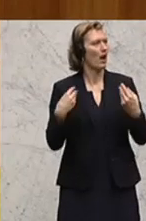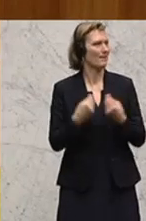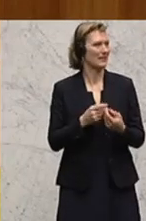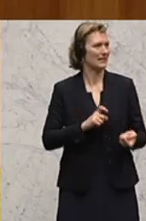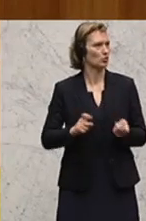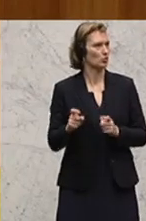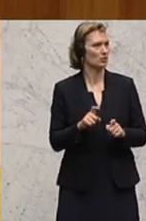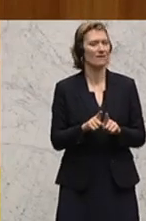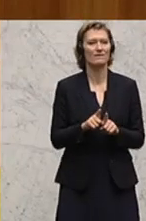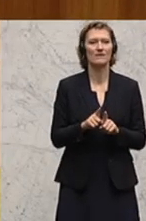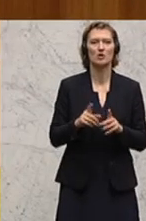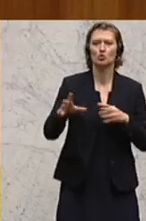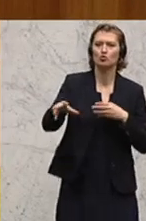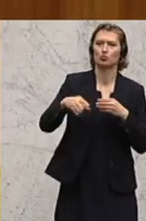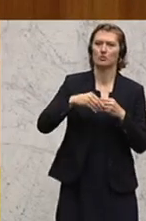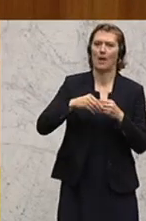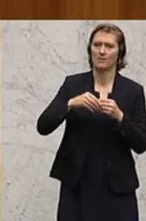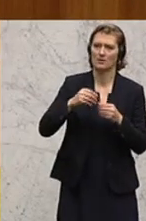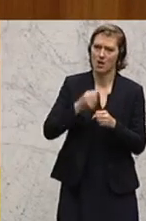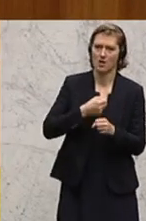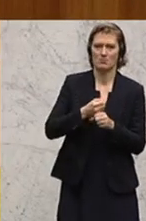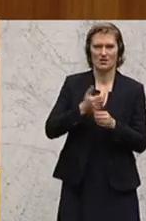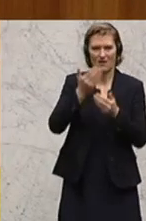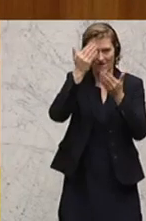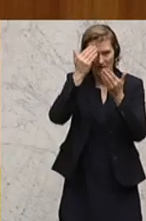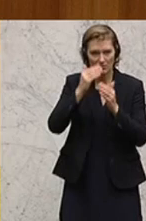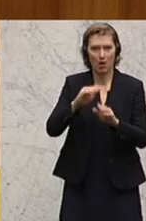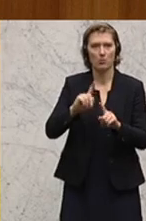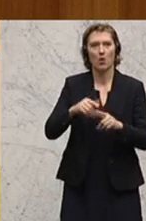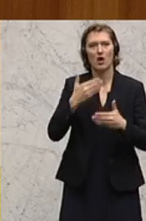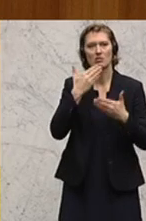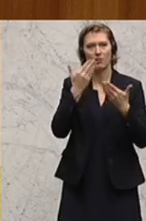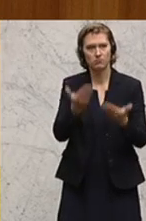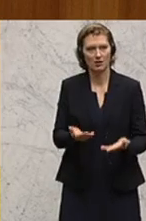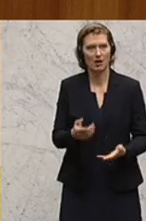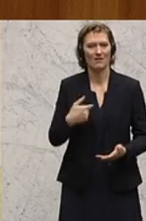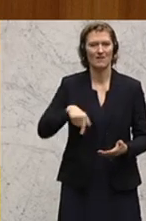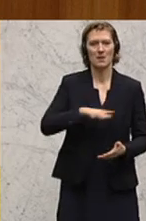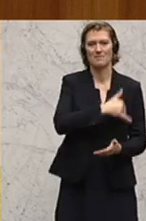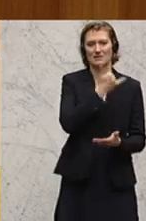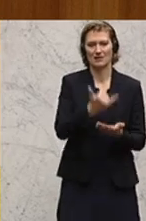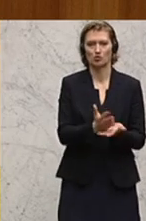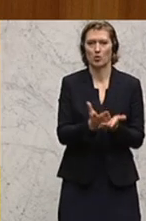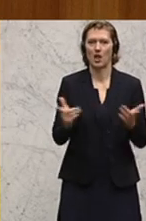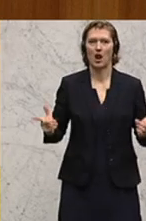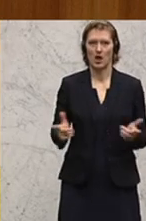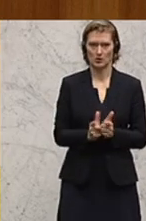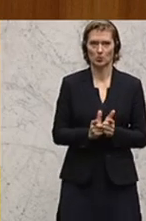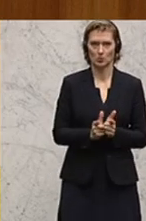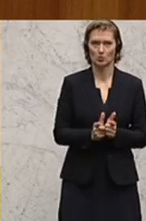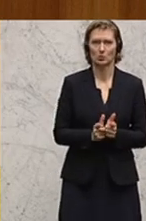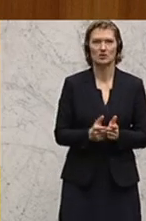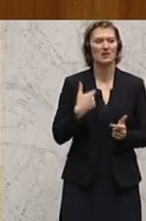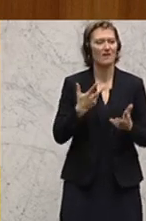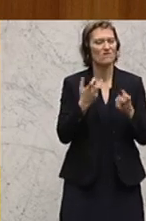Aber auf einer Basis der Zusammenarbeit, des Vertrauens und der Dankbarkeit für das, was bereits geleistet wurde. Ich wünsche Ihnen,